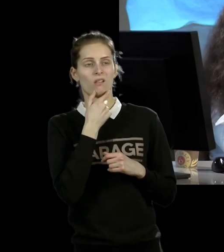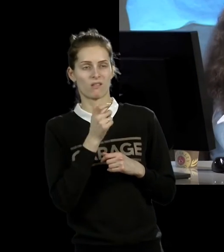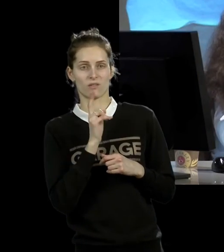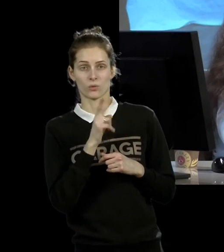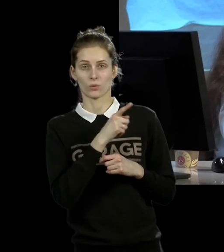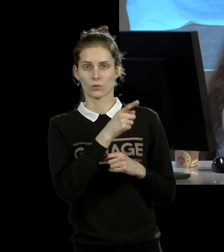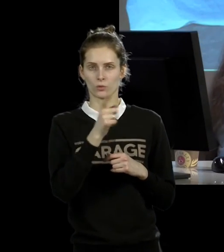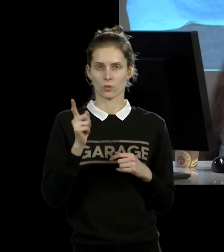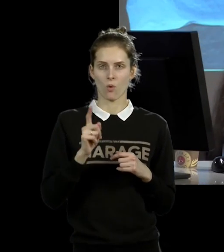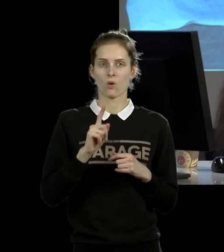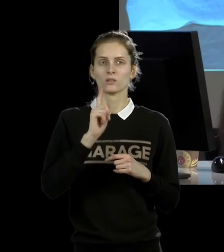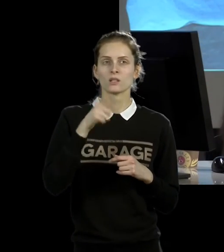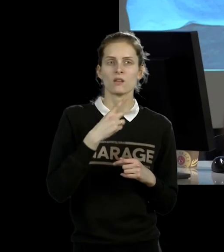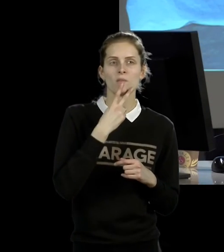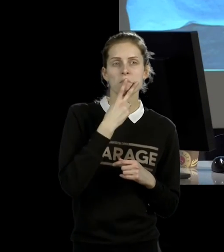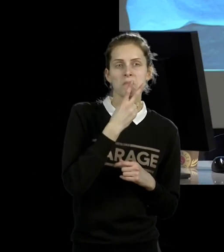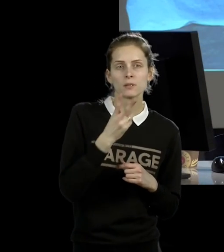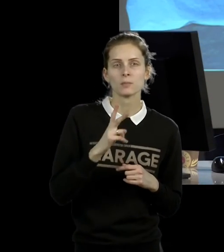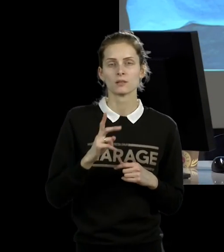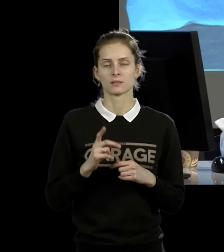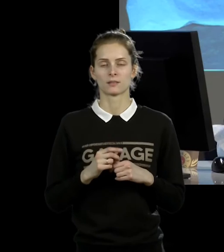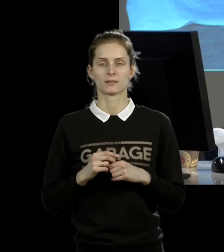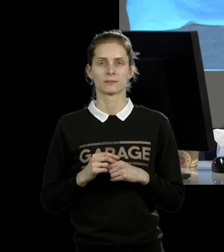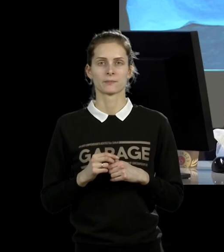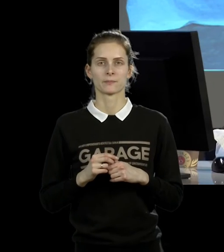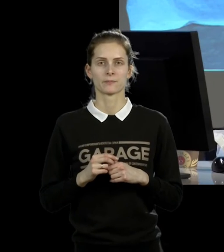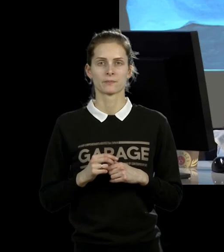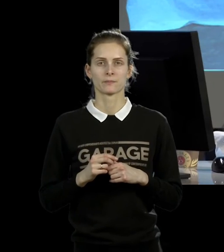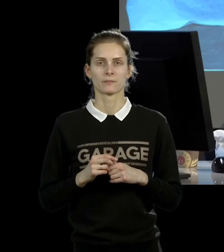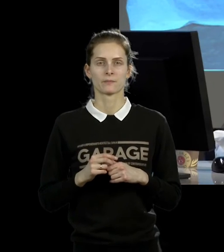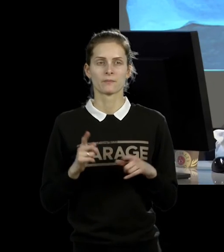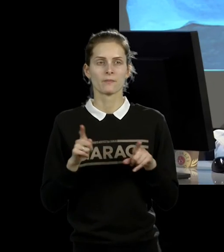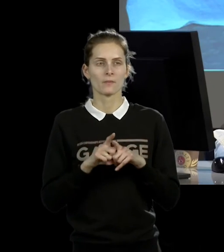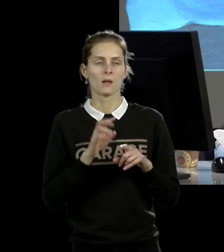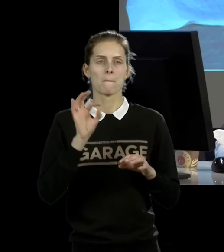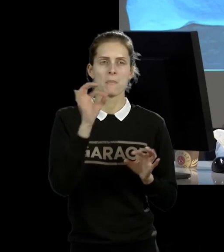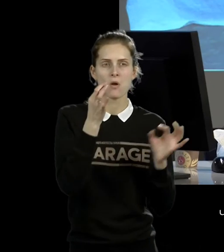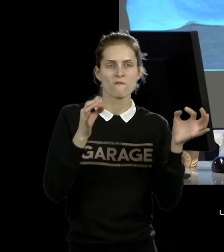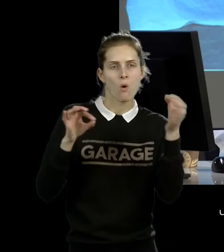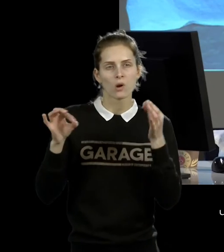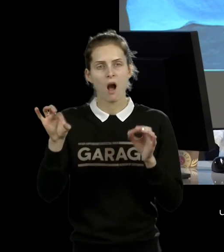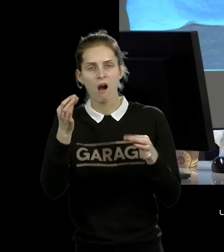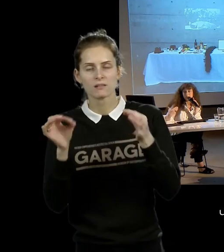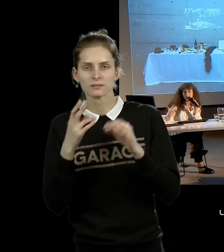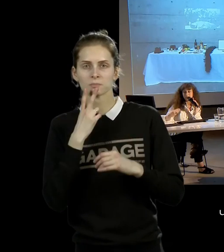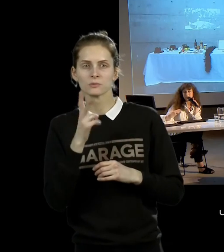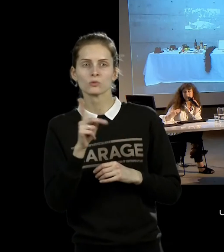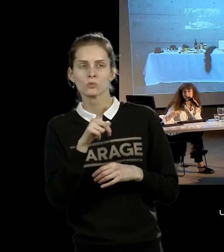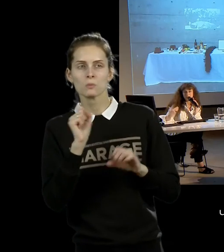подумать, что же она из себя представляет. Провокация достаточно жестокая, достаточно плохо кончившаяся. Что